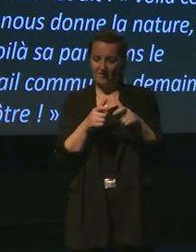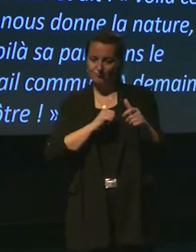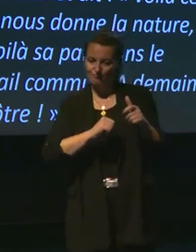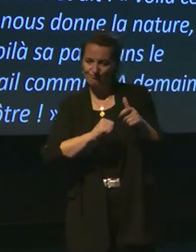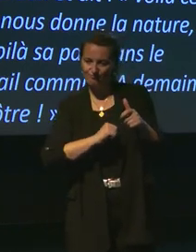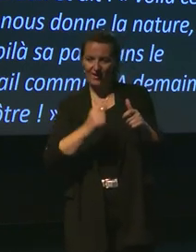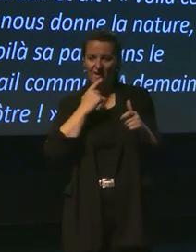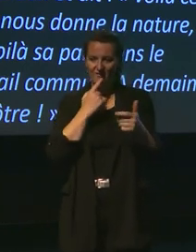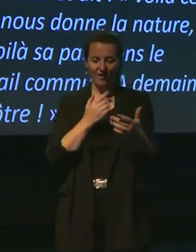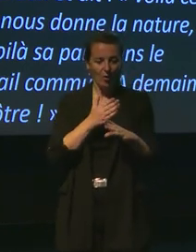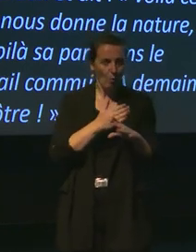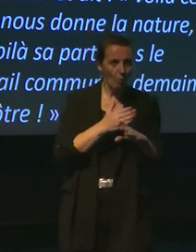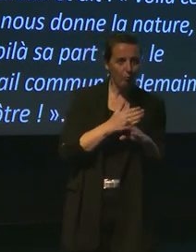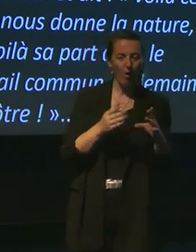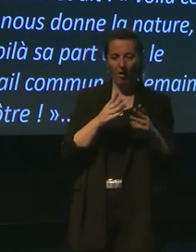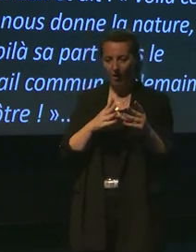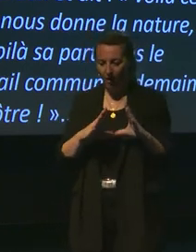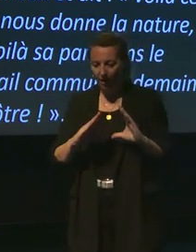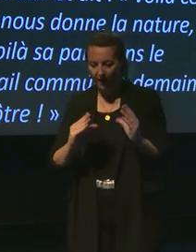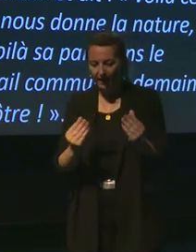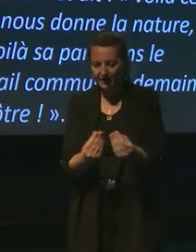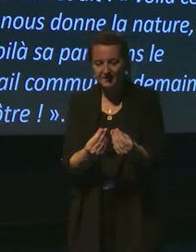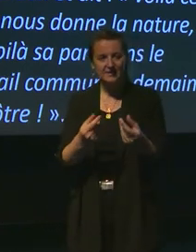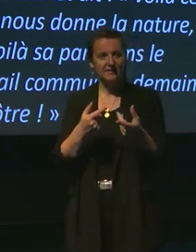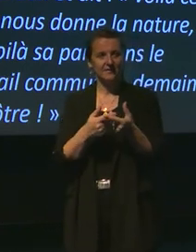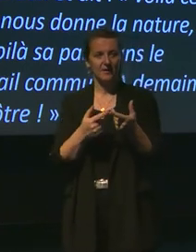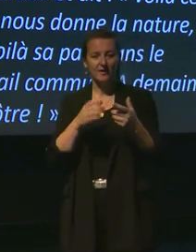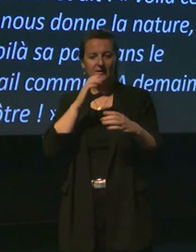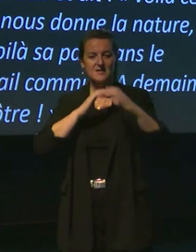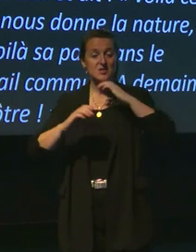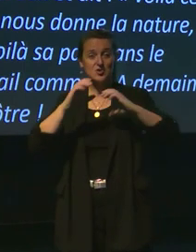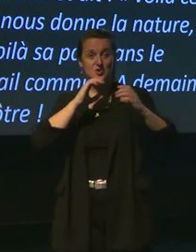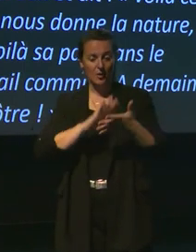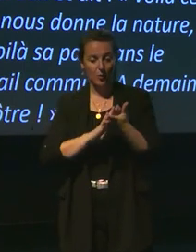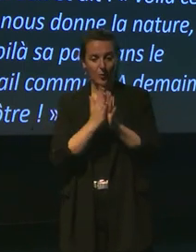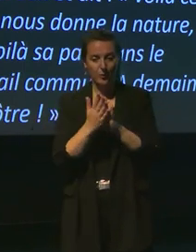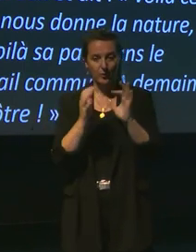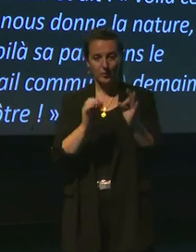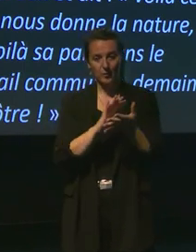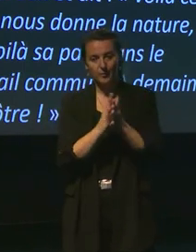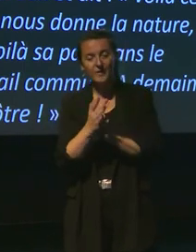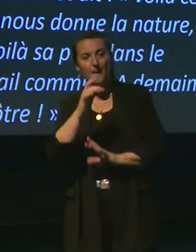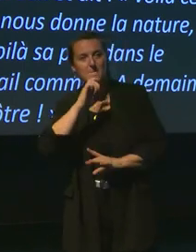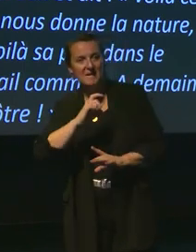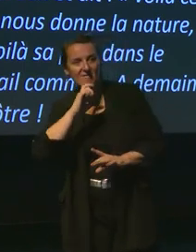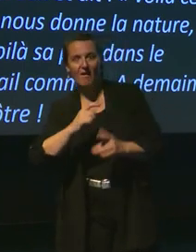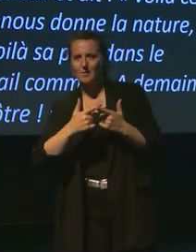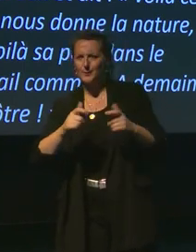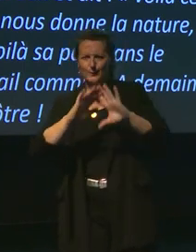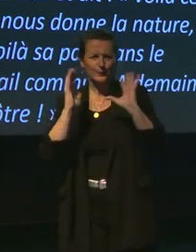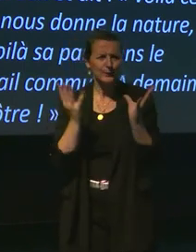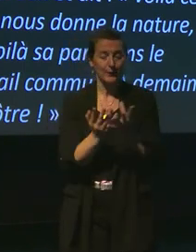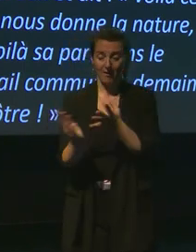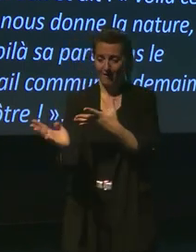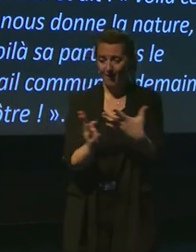et de l'argile, créer des fours, puis, avec la combustion du charbon, et du fait, vont faire de la métallurgie, à partir des algues